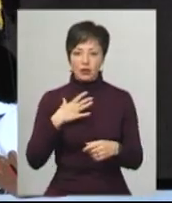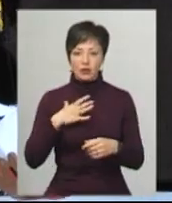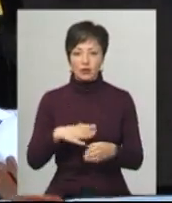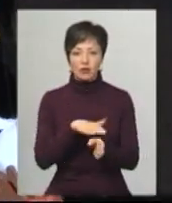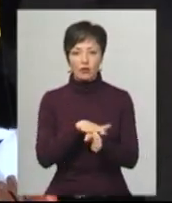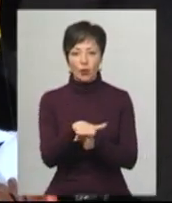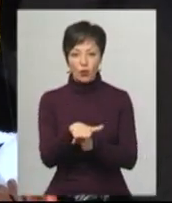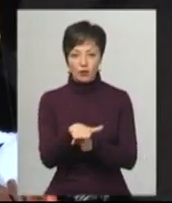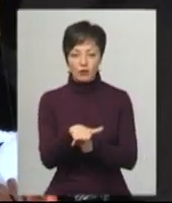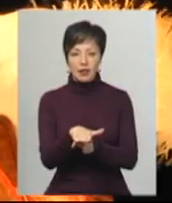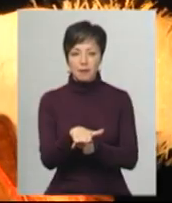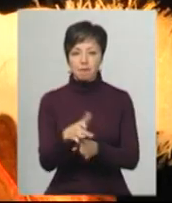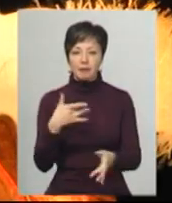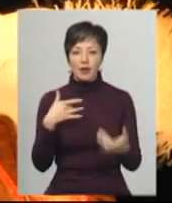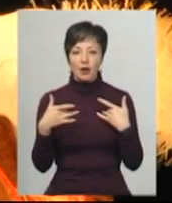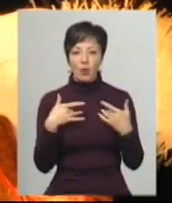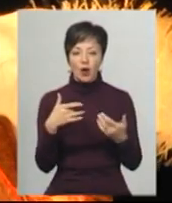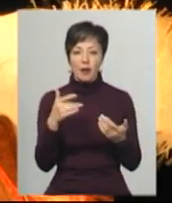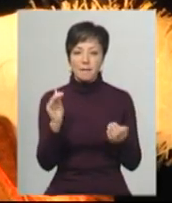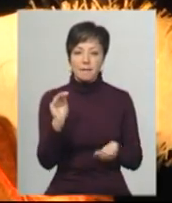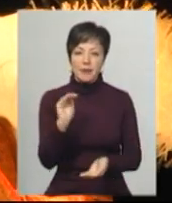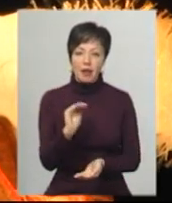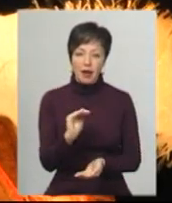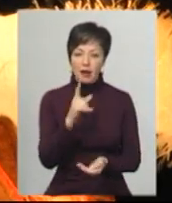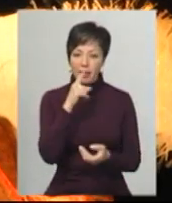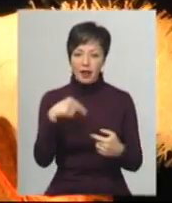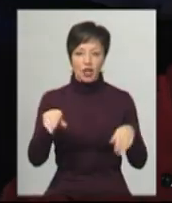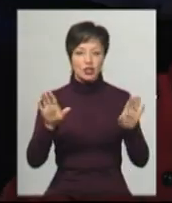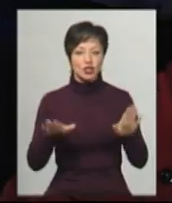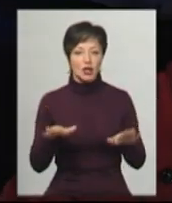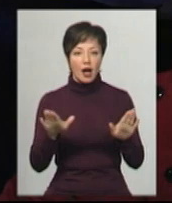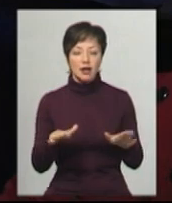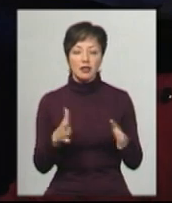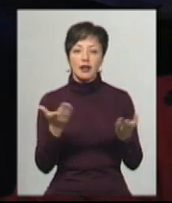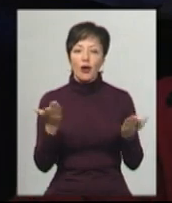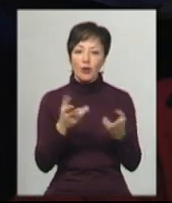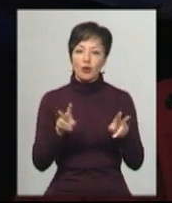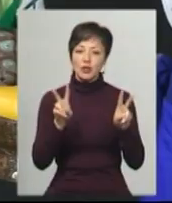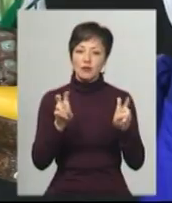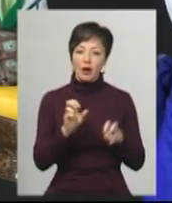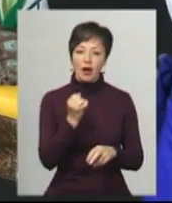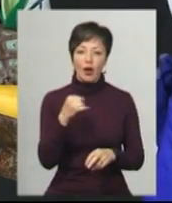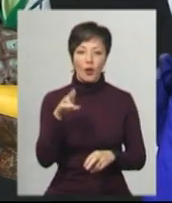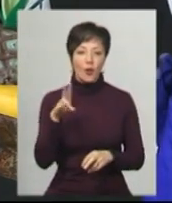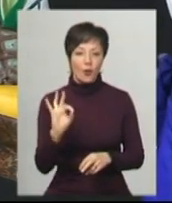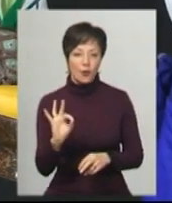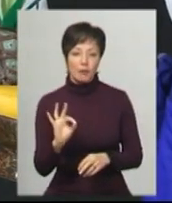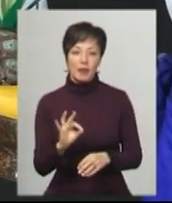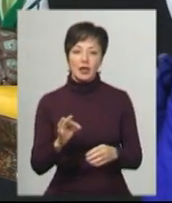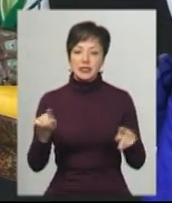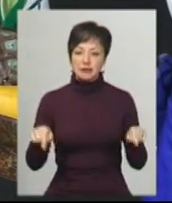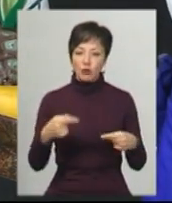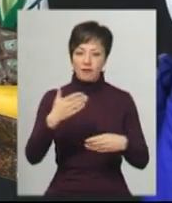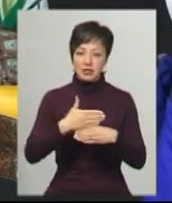виконувати роль маленького лалеченятки, якого звуть Айко. Над створенням вистав